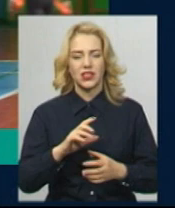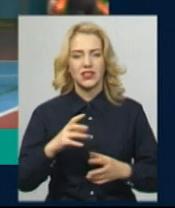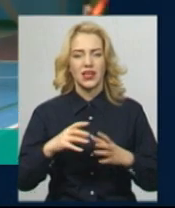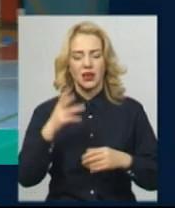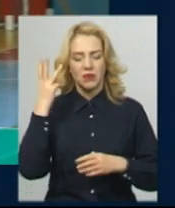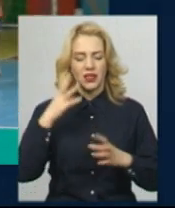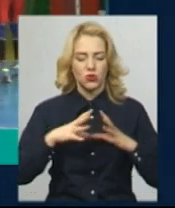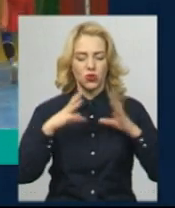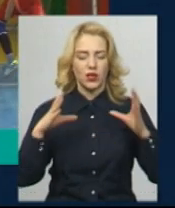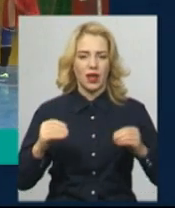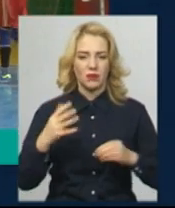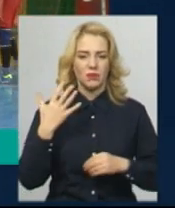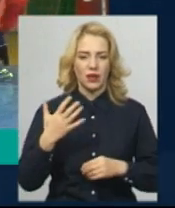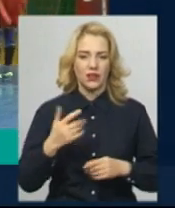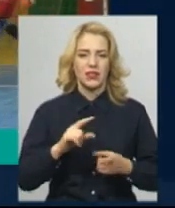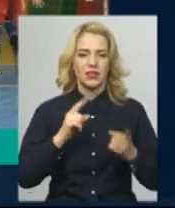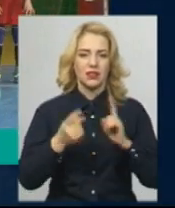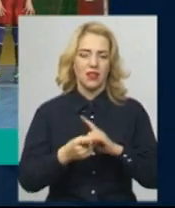стала команда НВК номер 10.